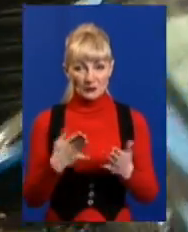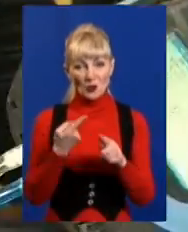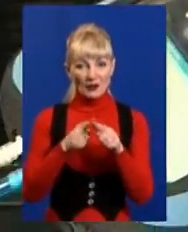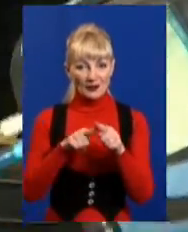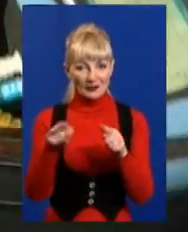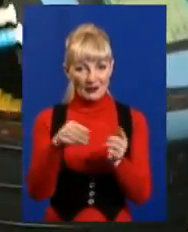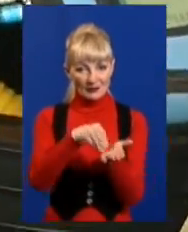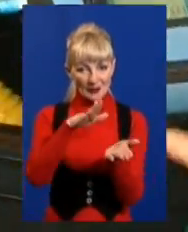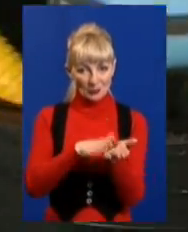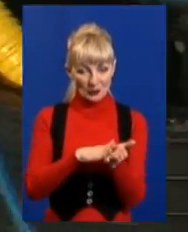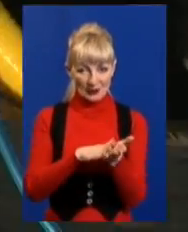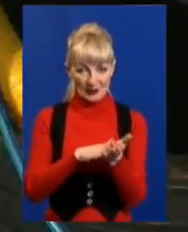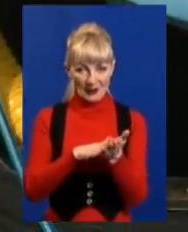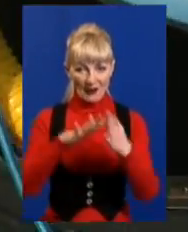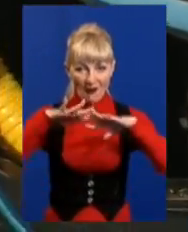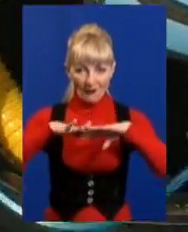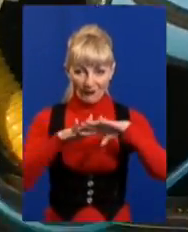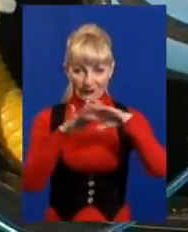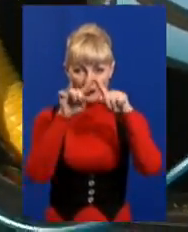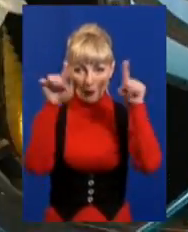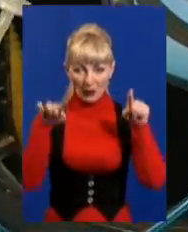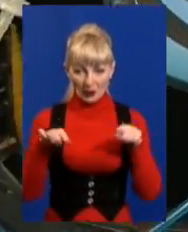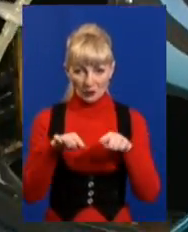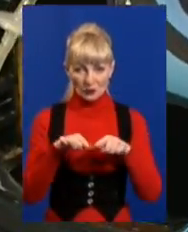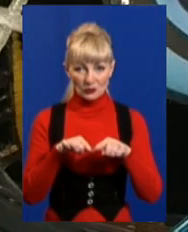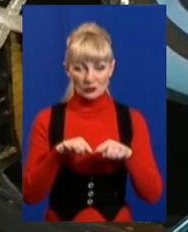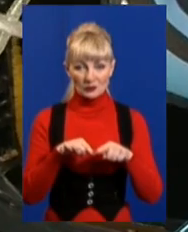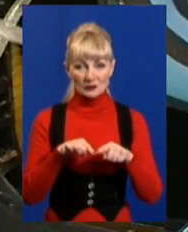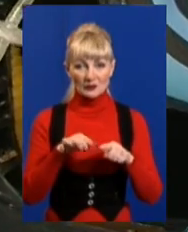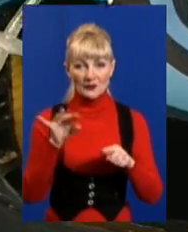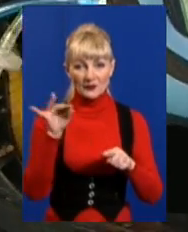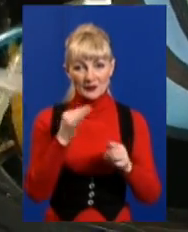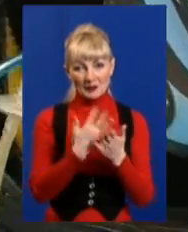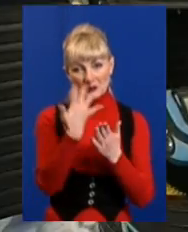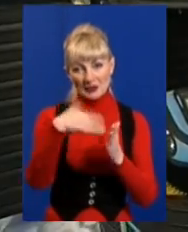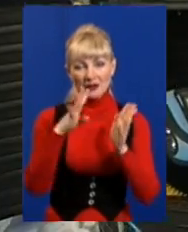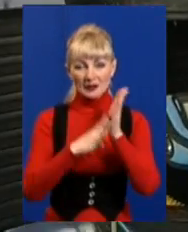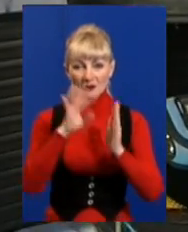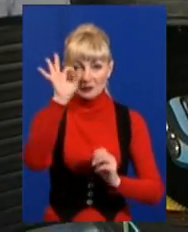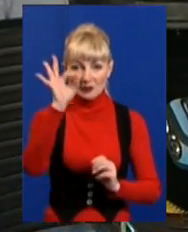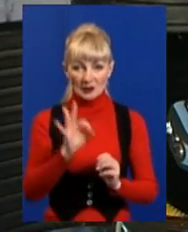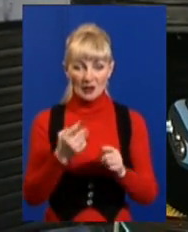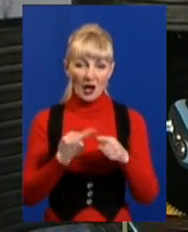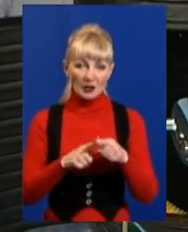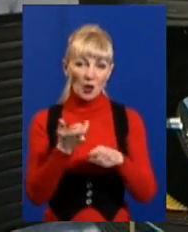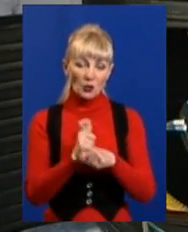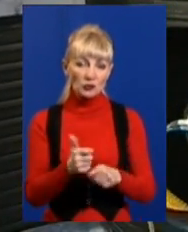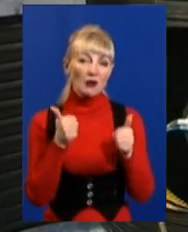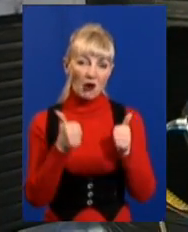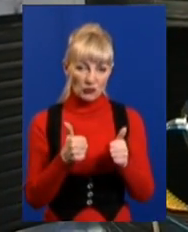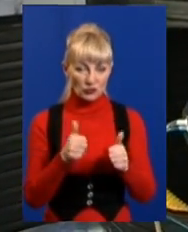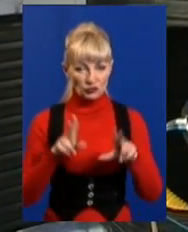Ну от і все, дані заносяться до таблиці. Тут, припустимо, метану 59%. Це доволі хороший показник.